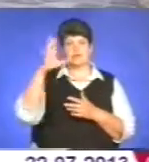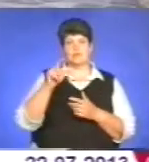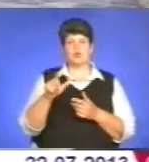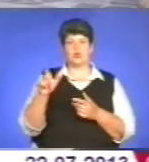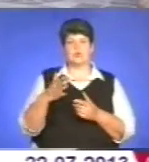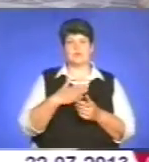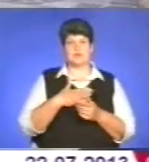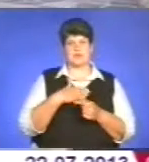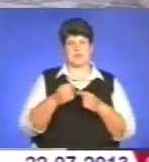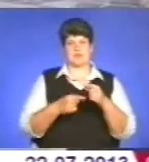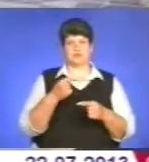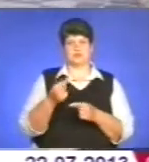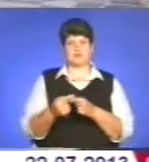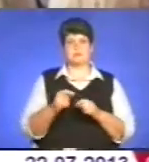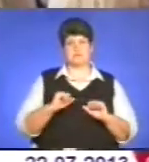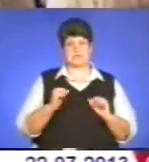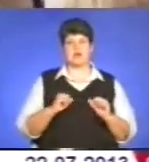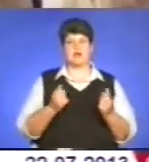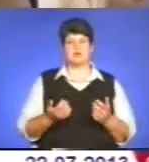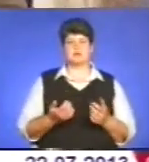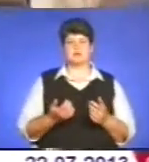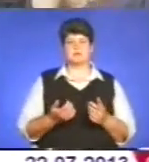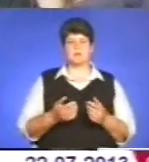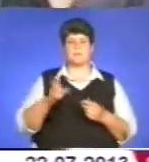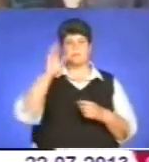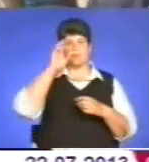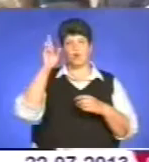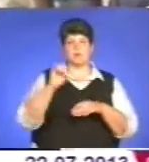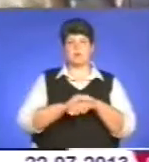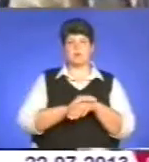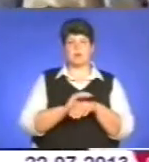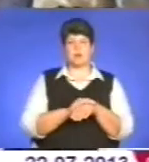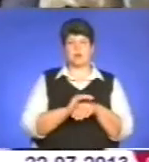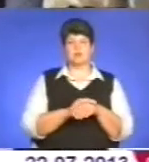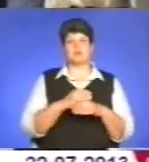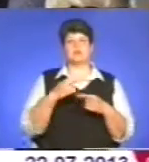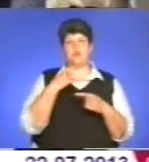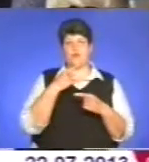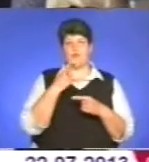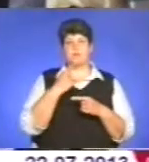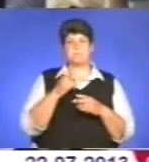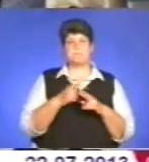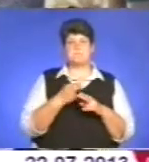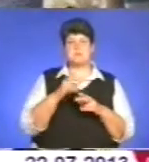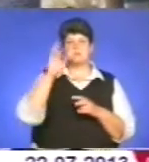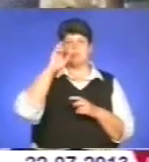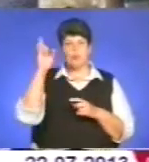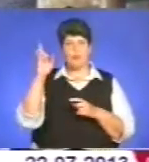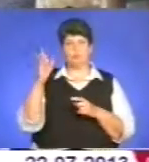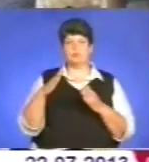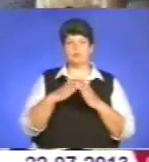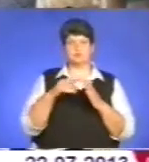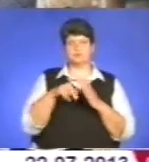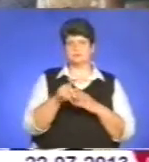нащадкам, ми старалися. Це Божа благодать, і без Бога ні до порога. І